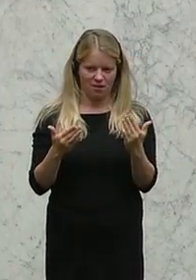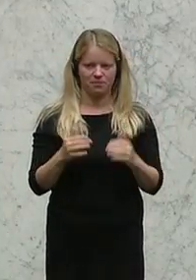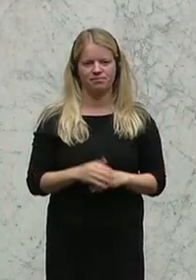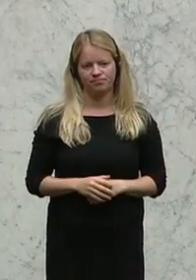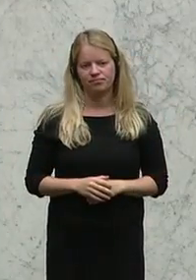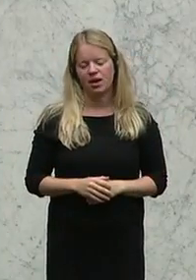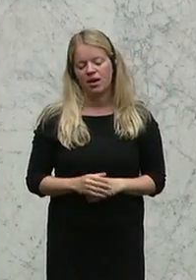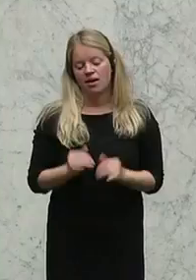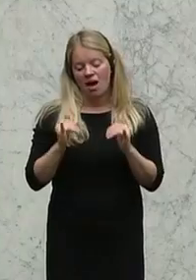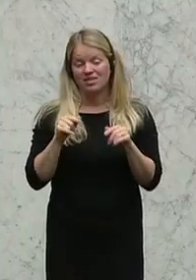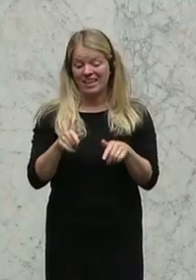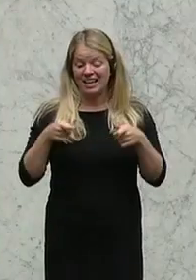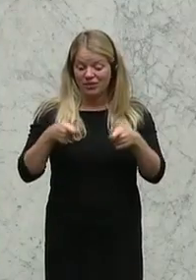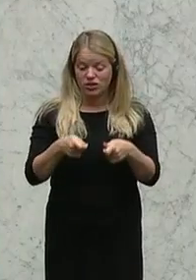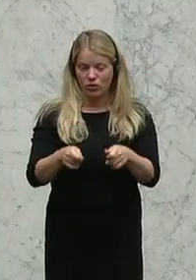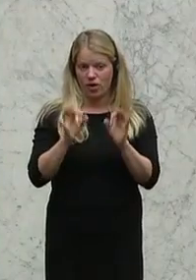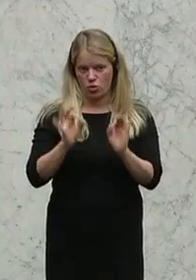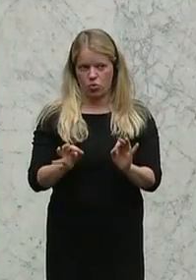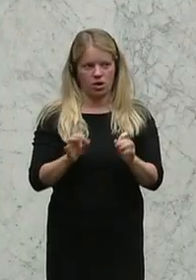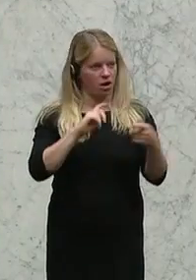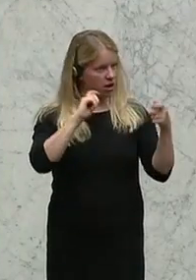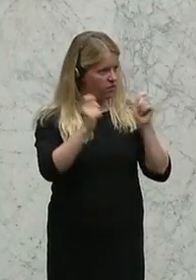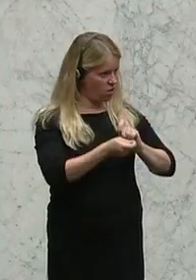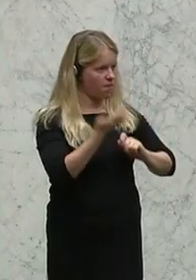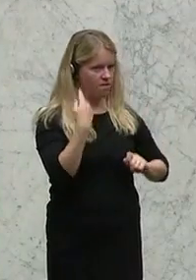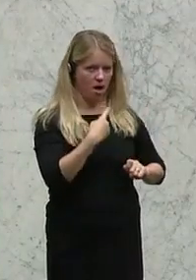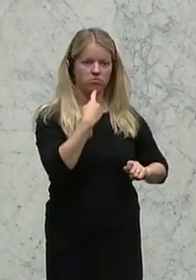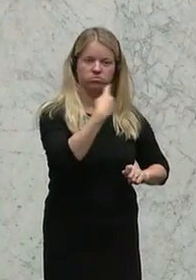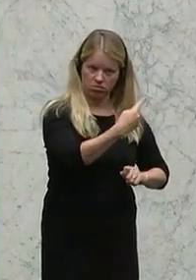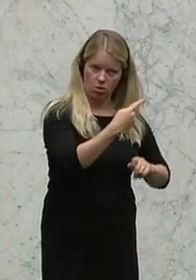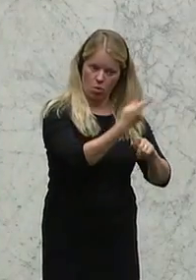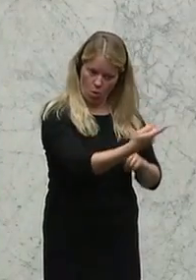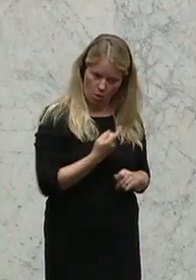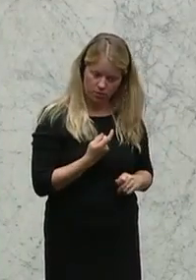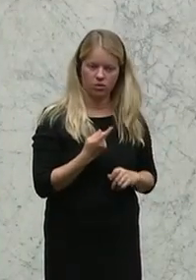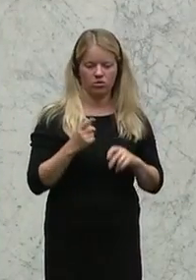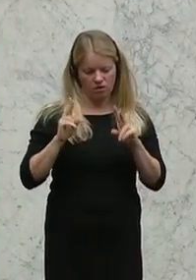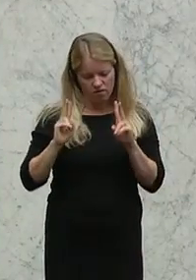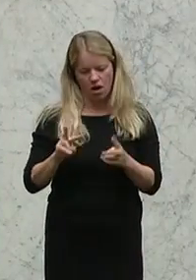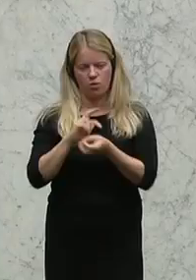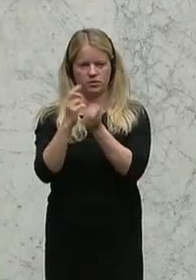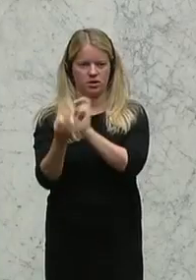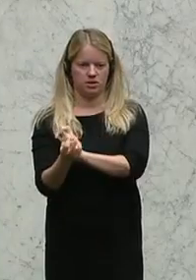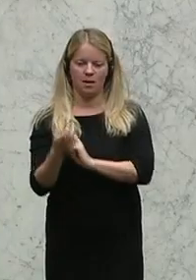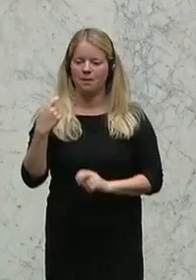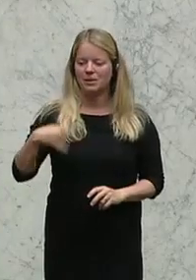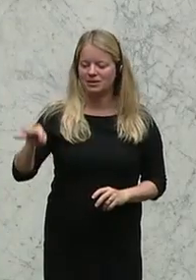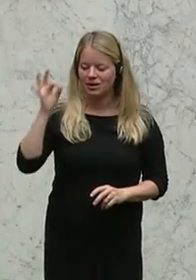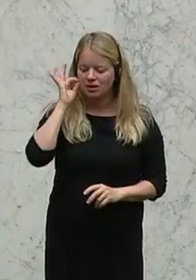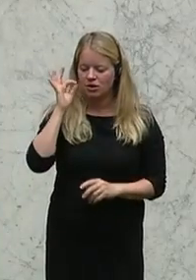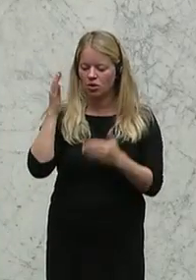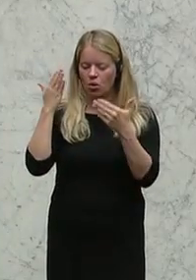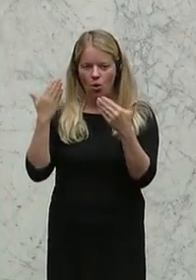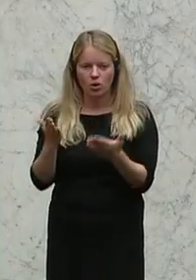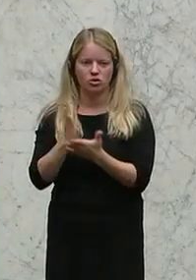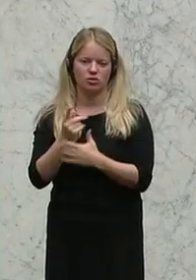Stimmung, tatsächlich die angekündigten Reformen umzusetzen. Und die Frau Präsidentin hat heute die Mängel ausgeführt, die bei der